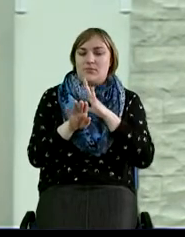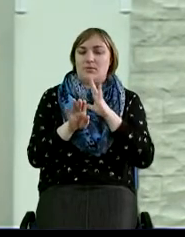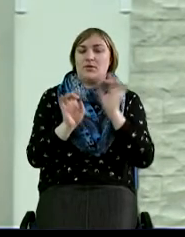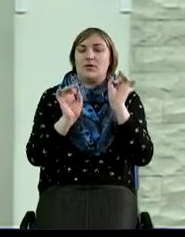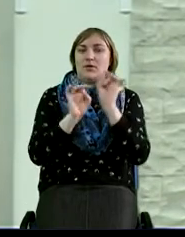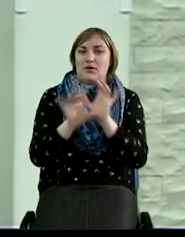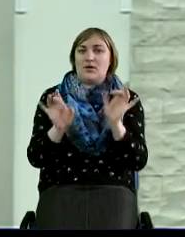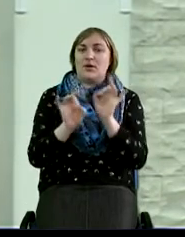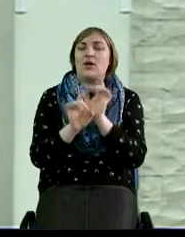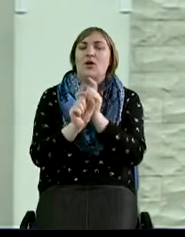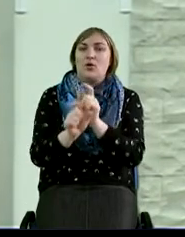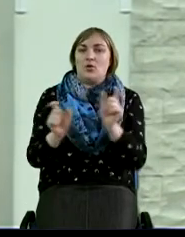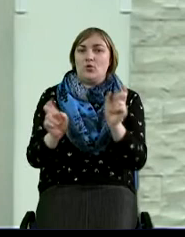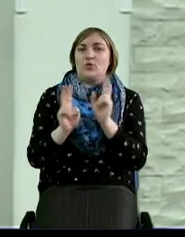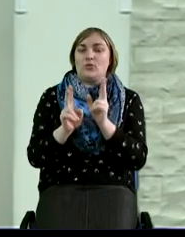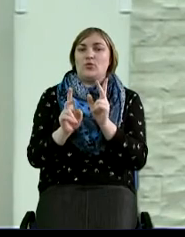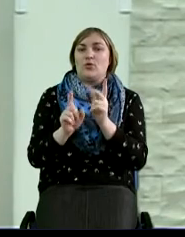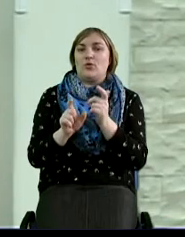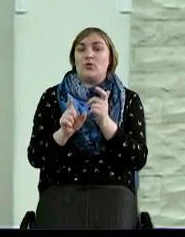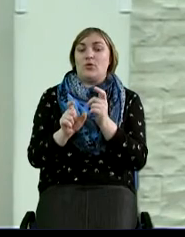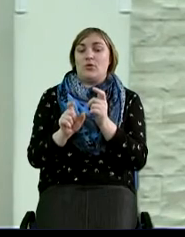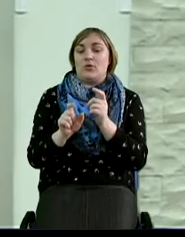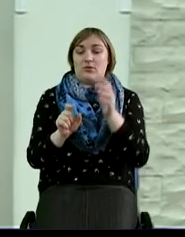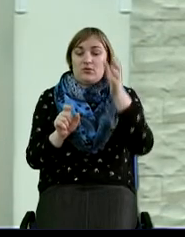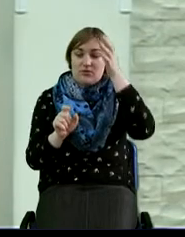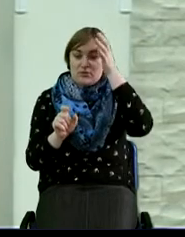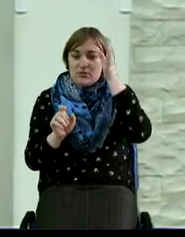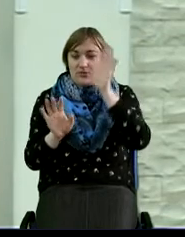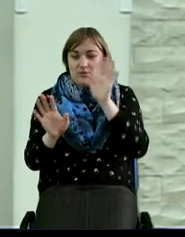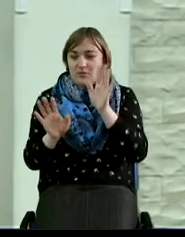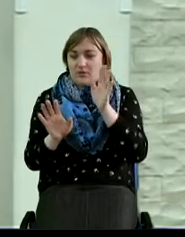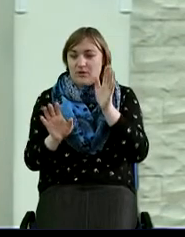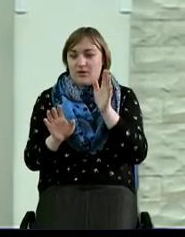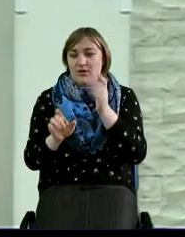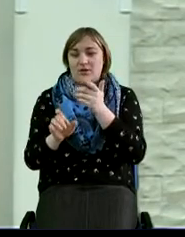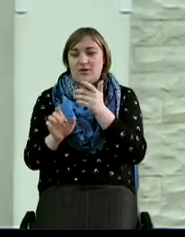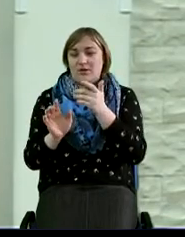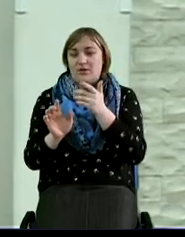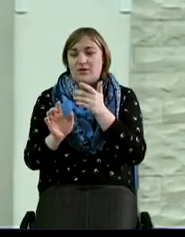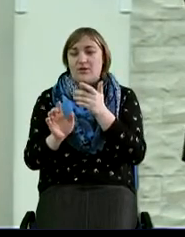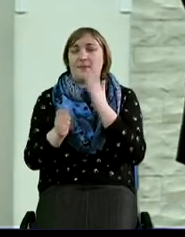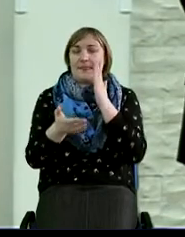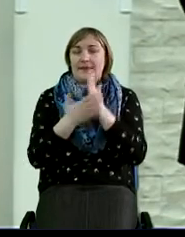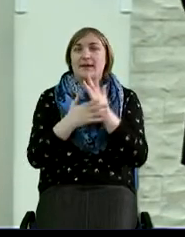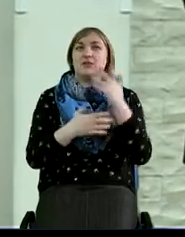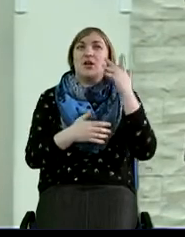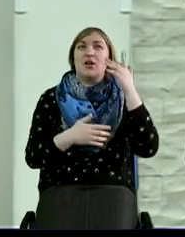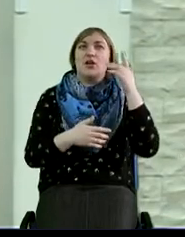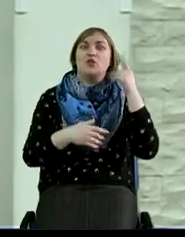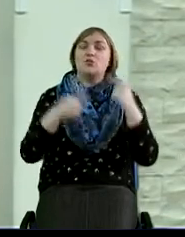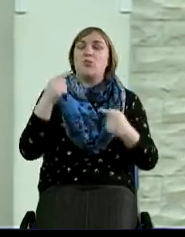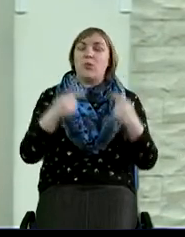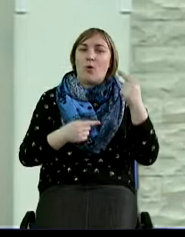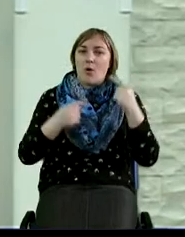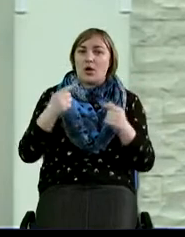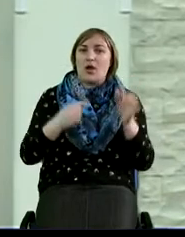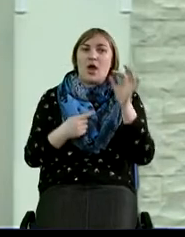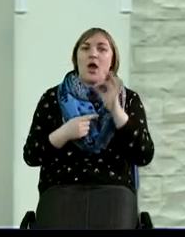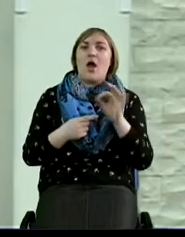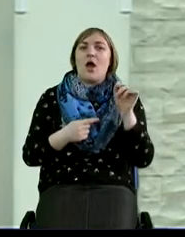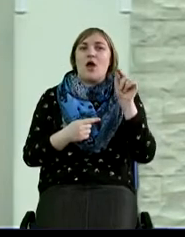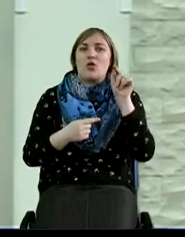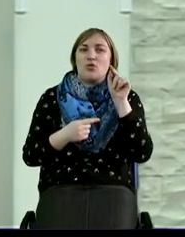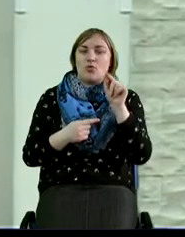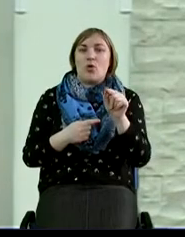людей, которые особо далеки от науки. Но как бы возникают иногда споры относительно того, что насколько